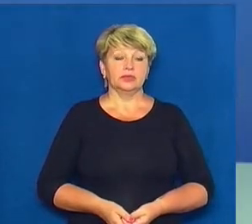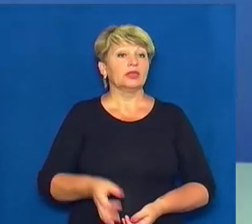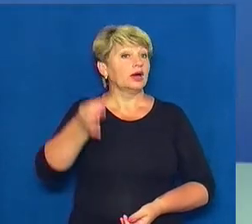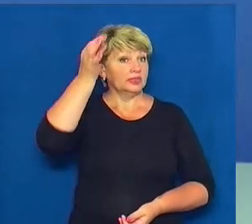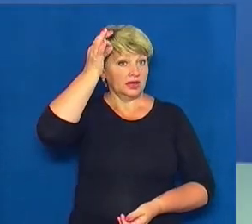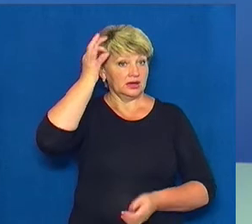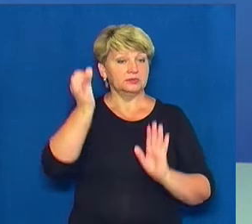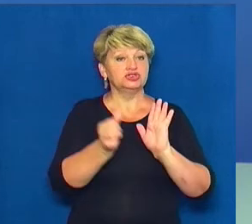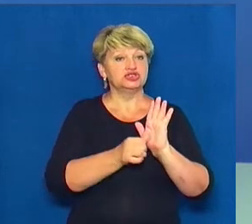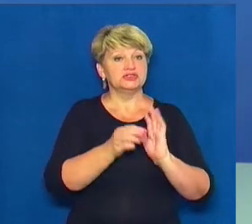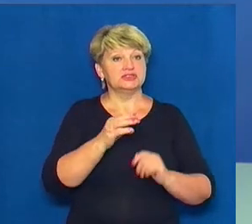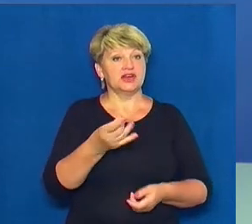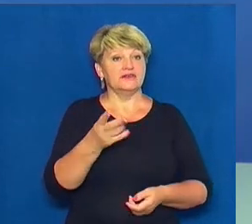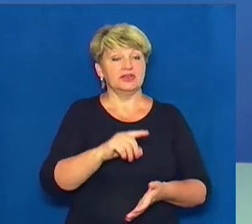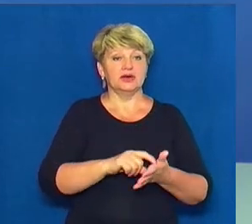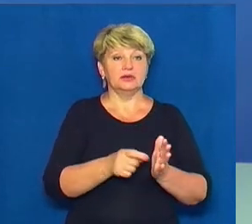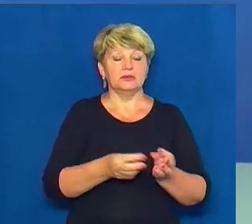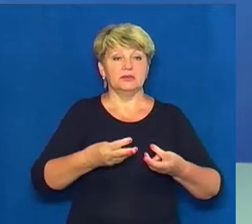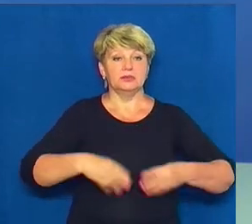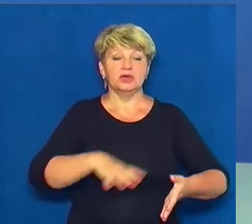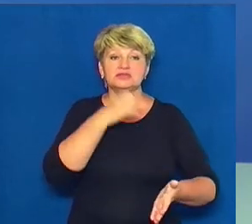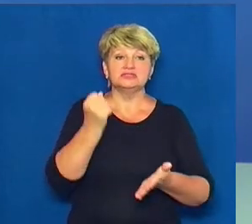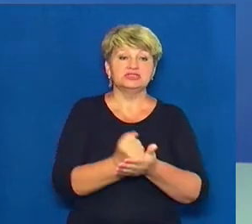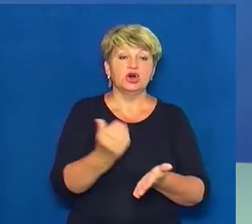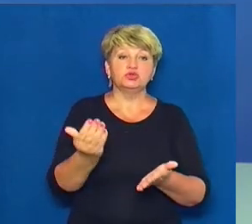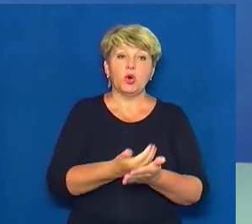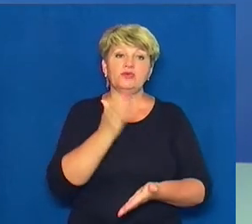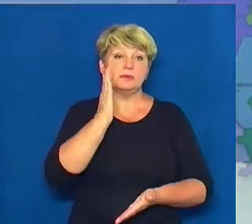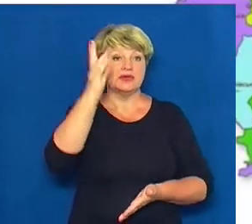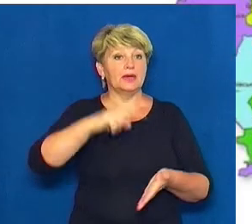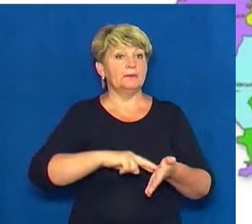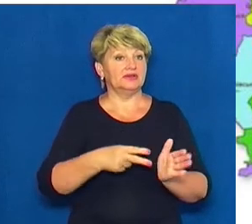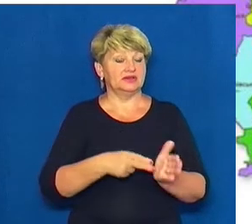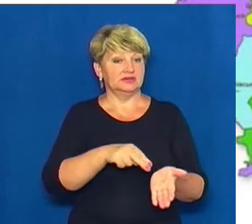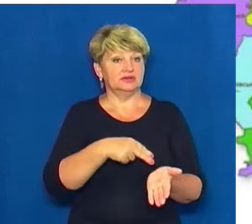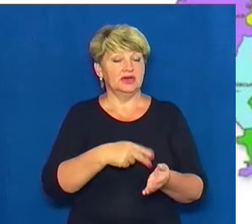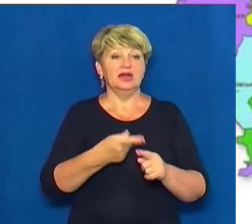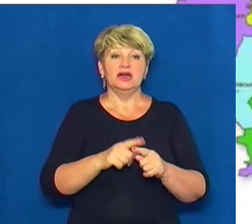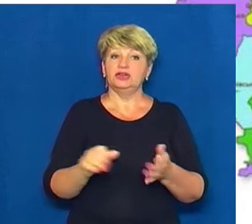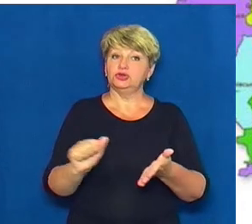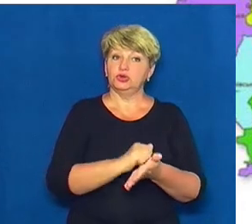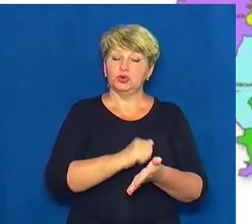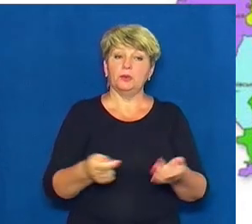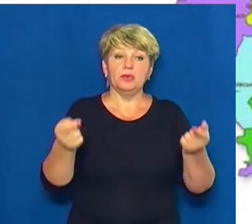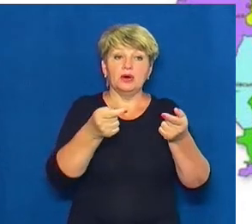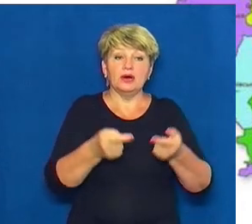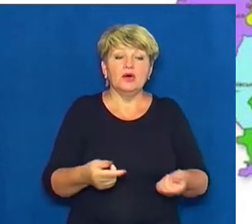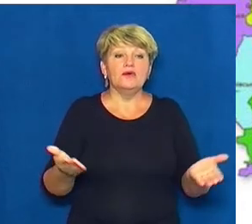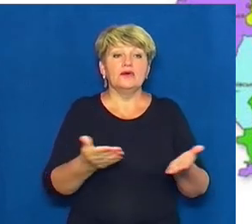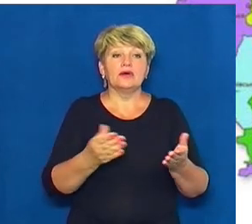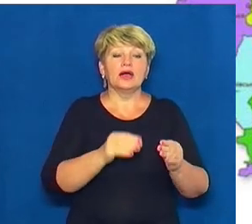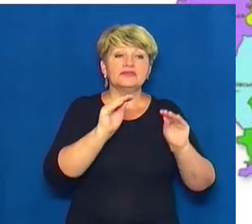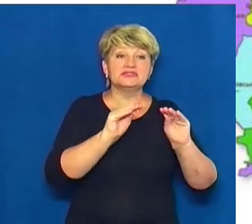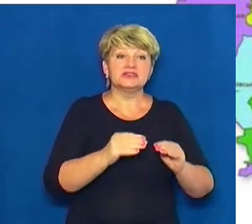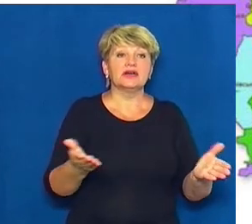Нагадуємо, 6 травня Кабмін затвердив новий перспективний план Черкащини. Цей документ визначає у складі яких об'єднаних